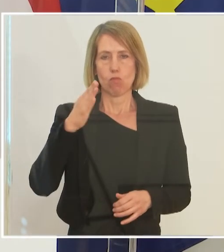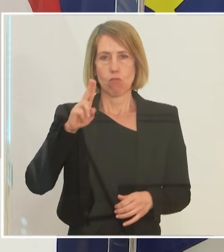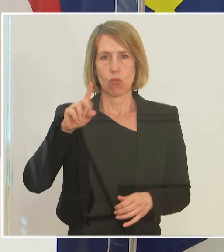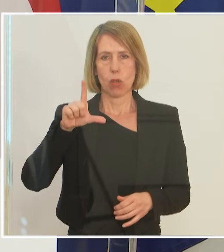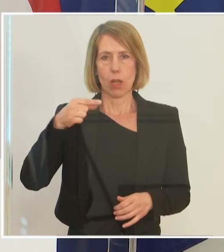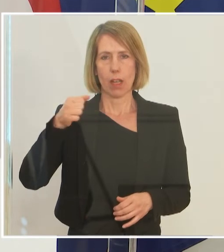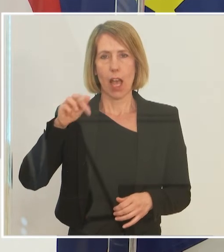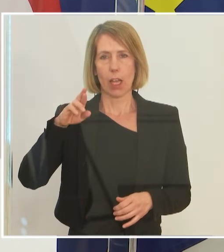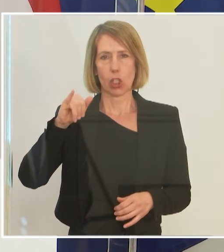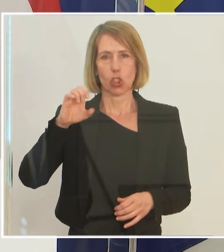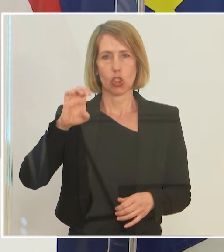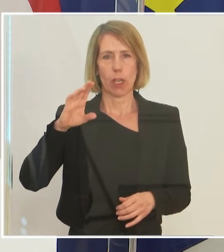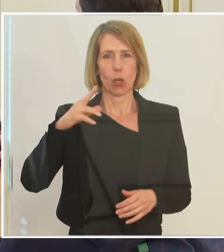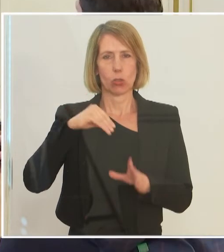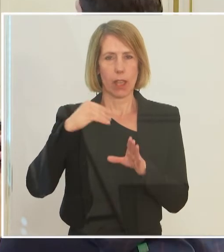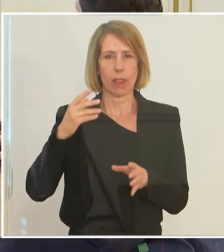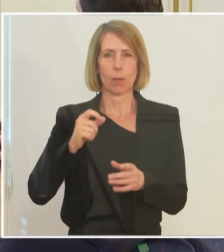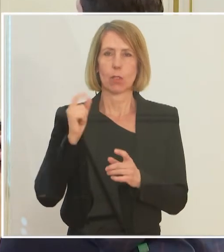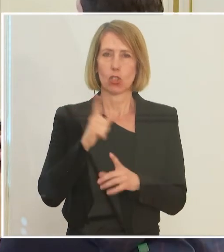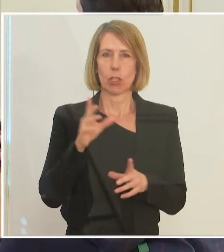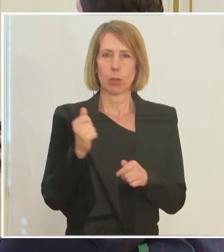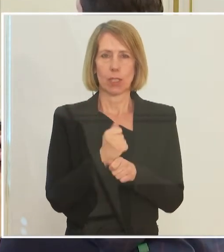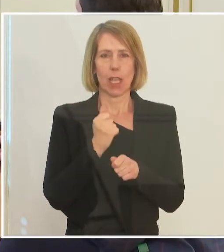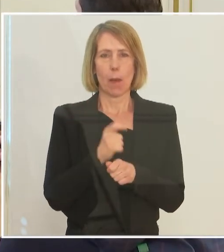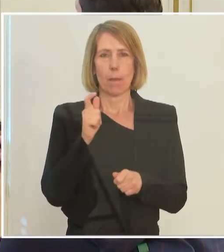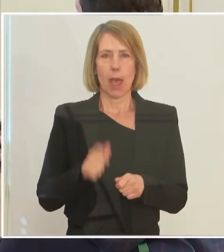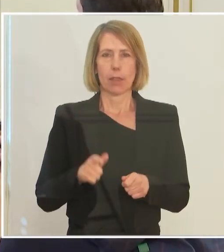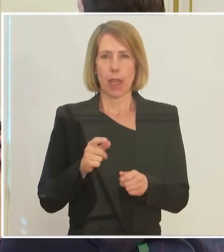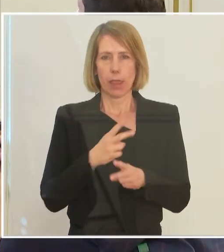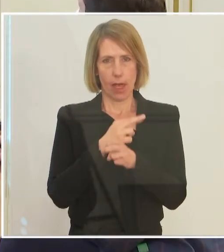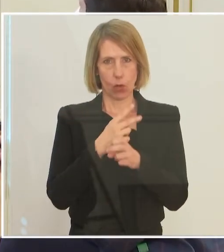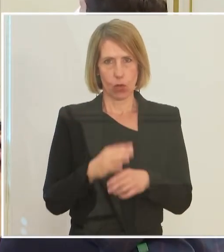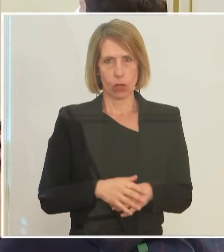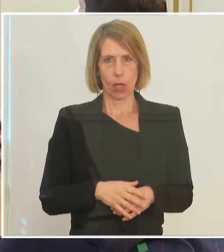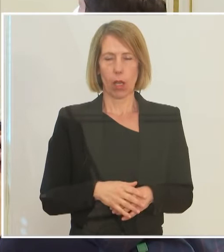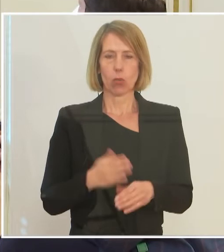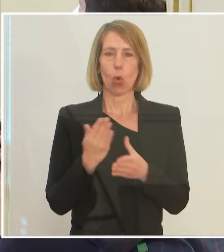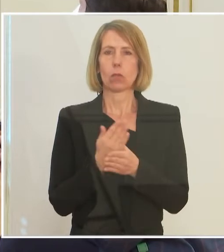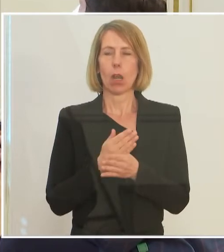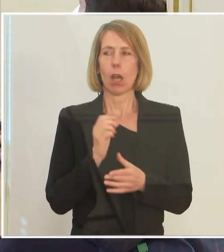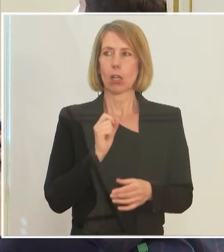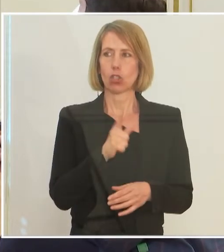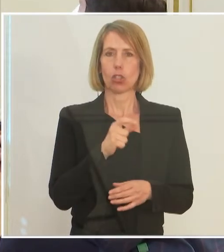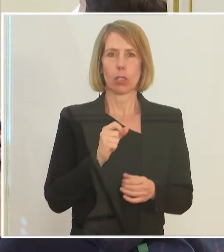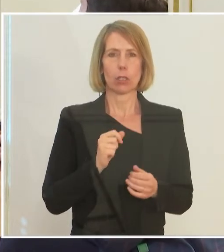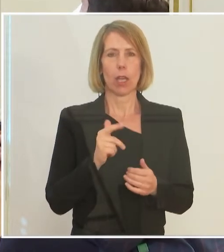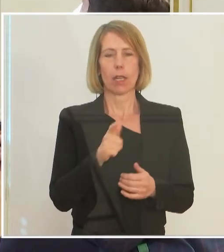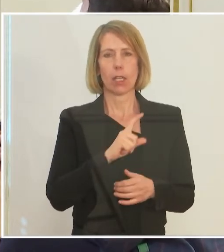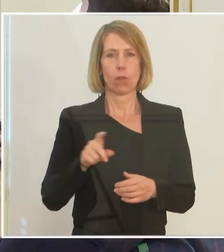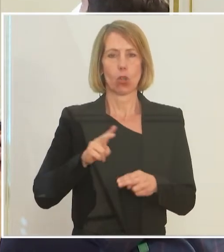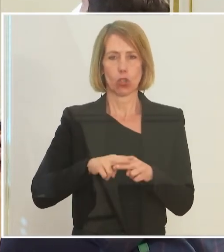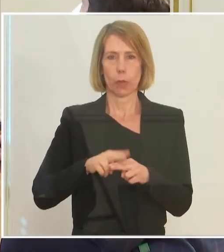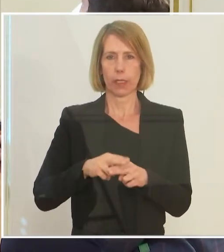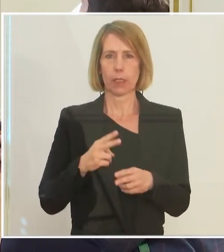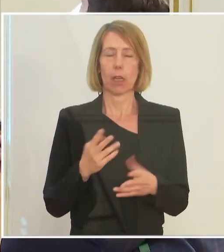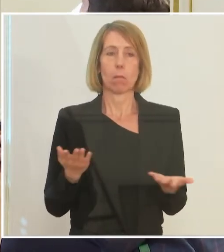Österreich. Die schickt Unterlagen einige Wochen später, ja. In Österreich oder nicht Österreich, in Österreich Lebende, wenn eine